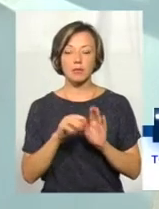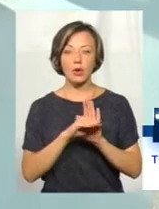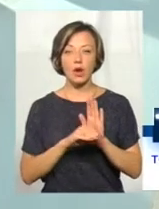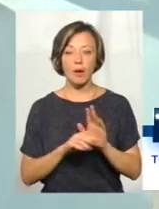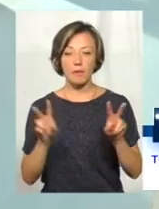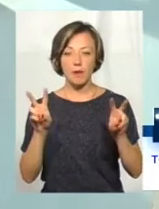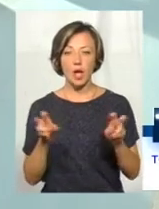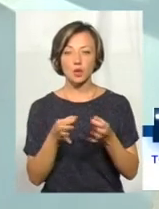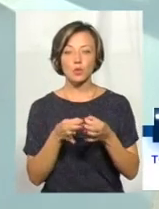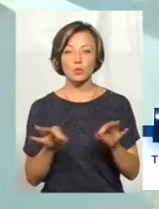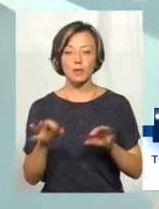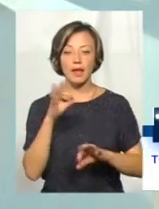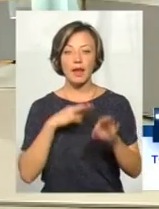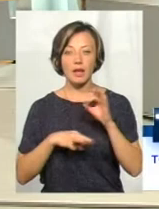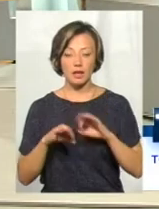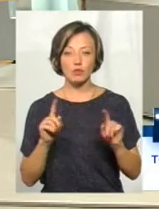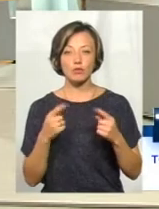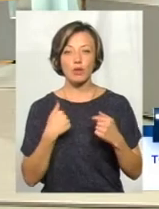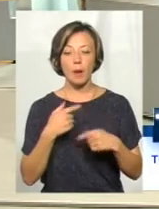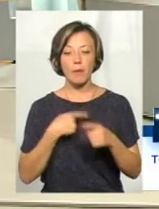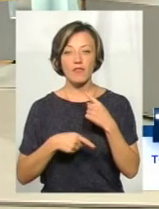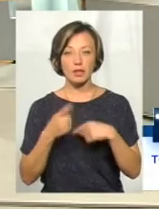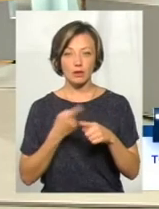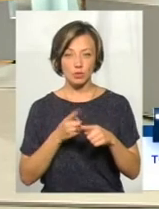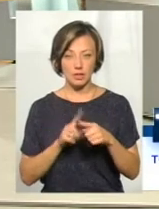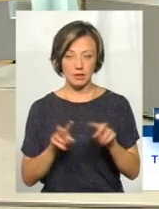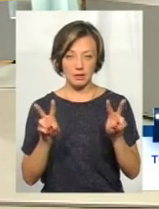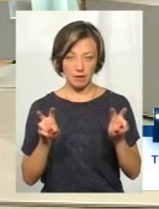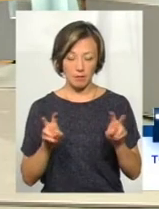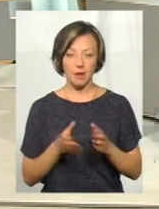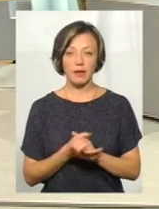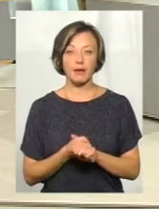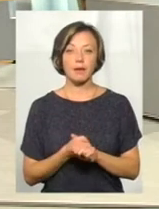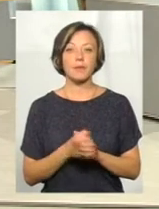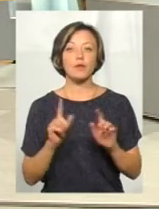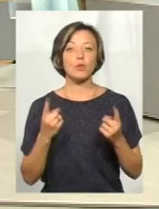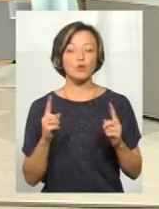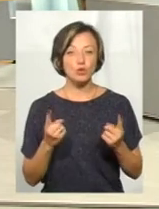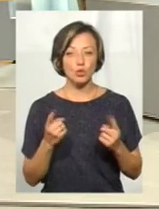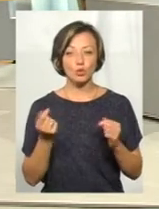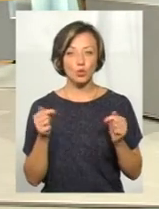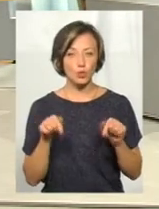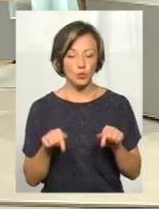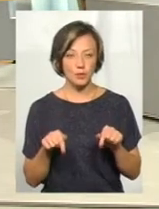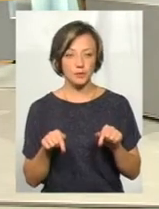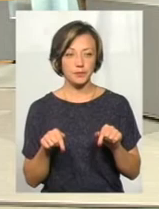«Доступні ліки». Чому я повертаюся саме до цього моменту? Тому що тут